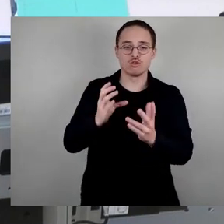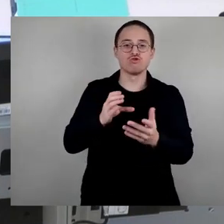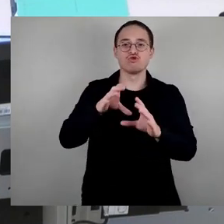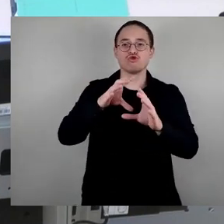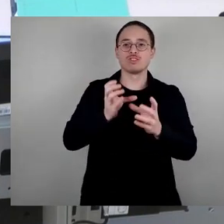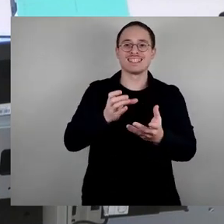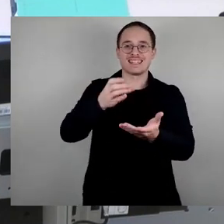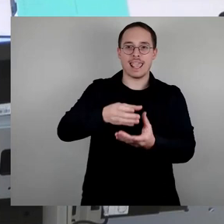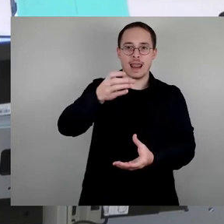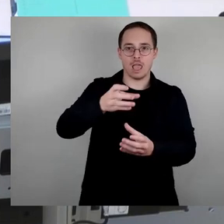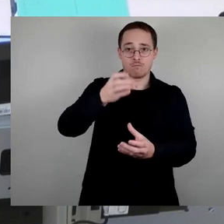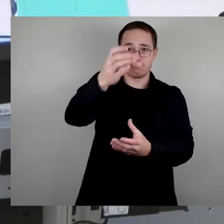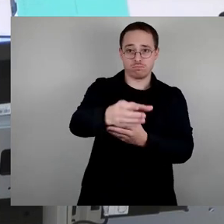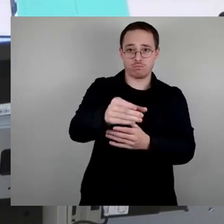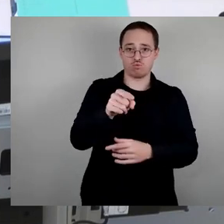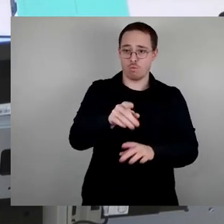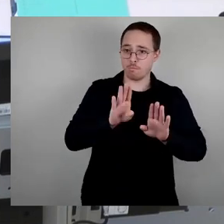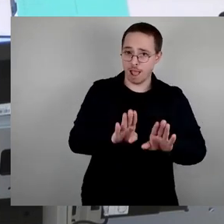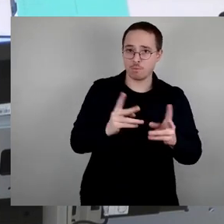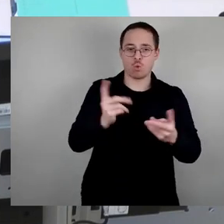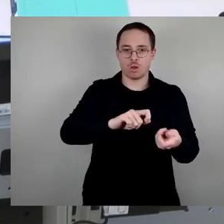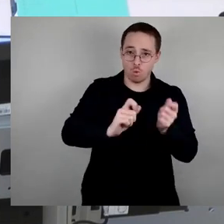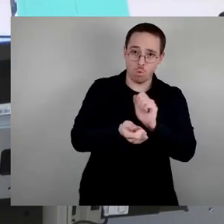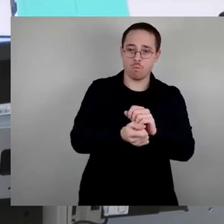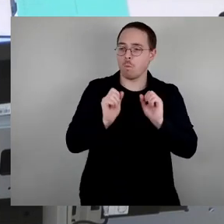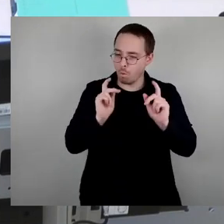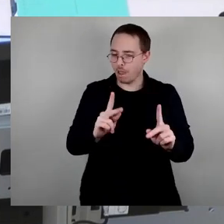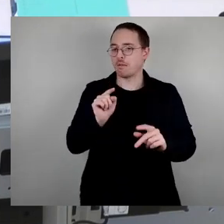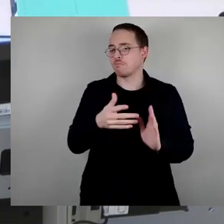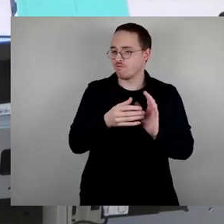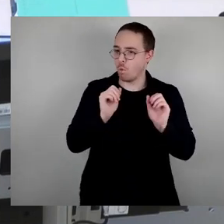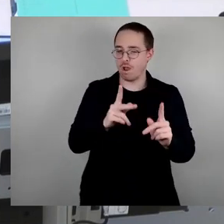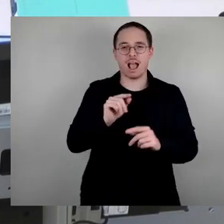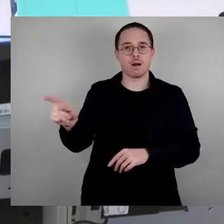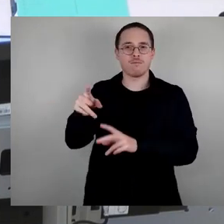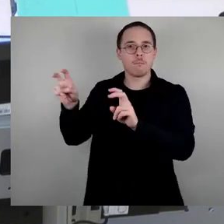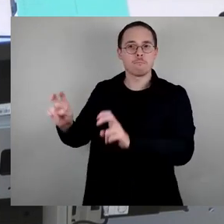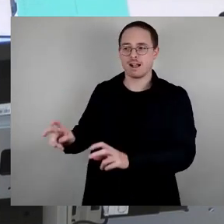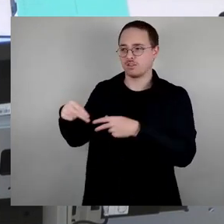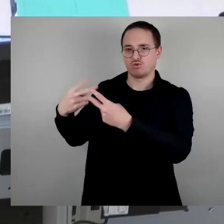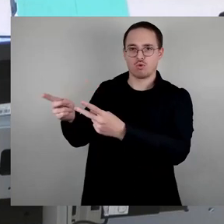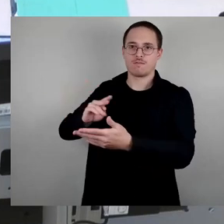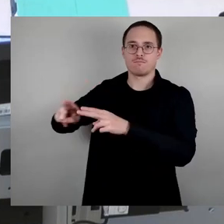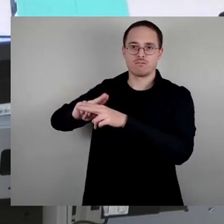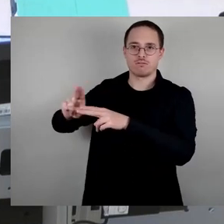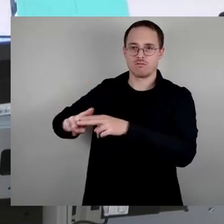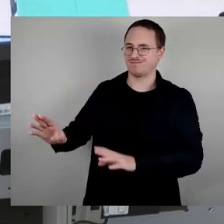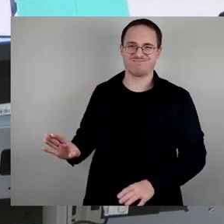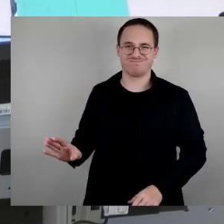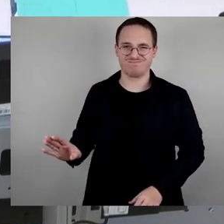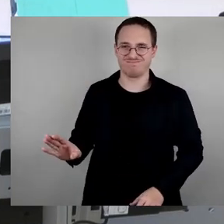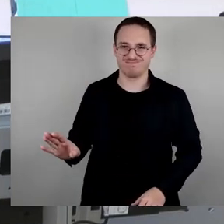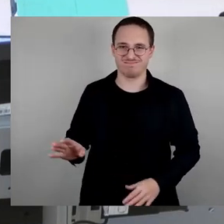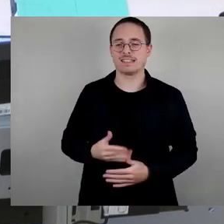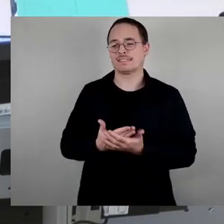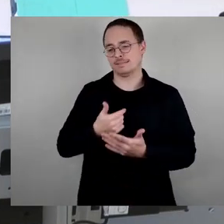ein anderes Konzept gibt. Aber jetzt ein Rückschritt, das ist dieser Hektik geschuldet, das werden wir als SPD ablehnen. Den zweiten Punkt, das